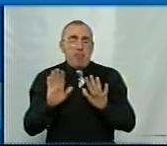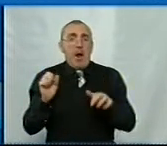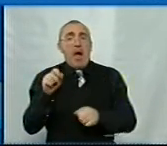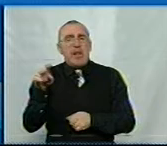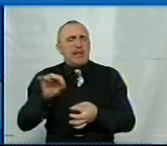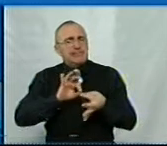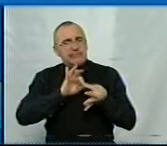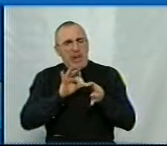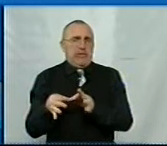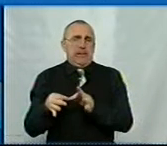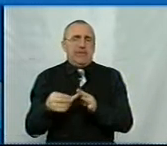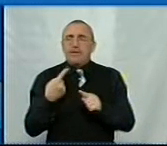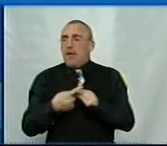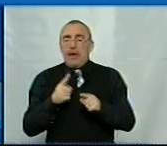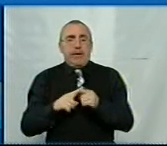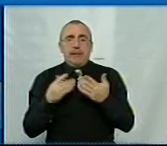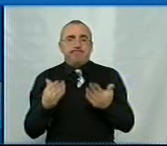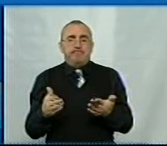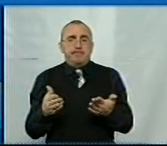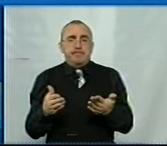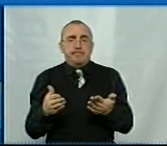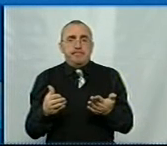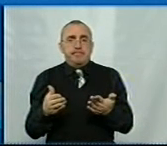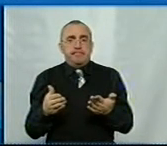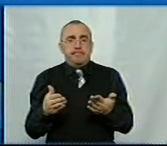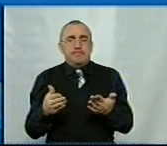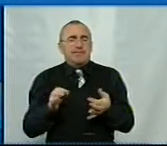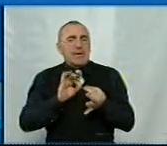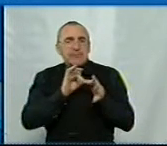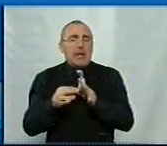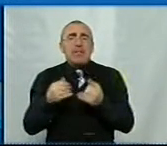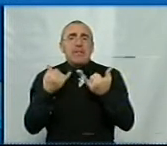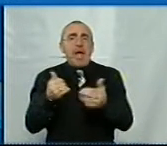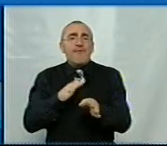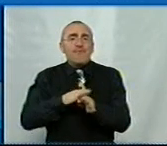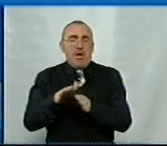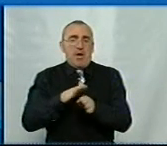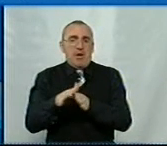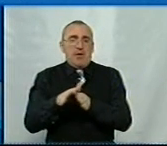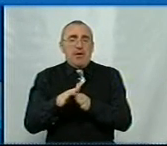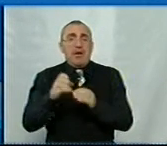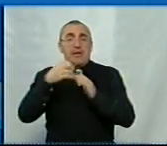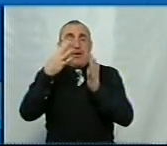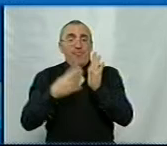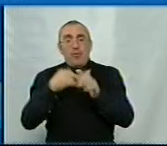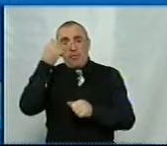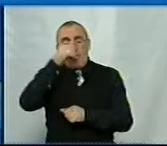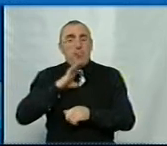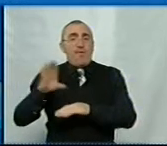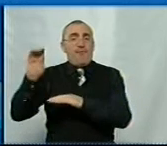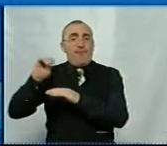він складний. Він, ну, такий… Ну, складний для виконання. Чому? Тому що 19-й рік у нас був фонд